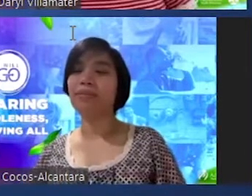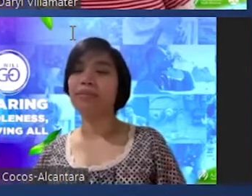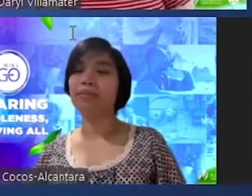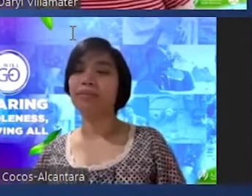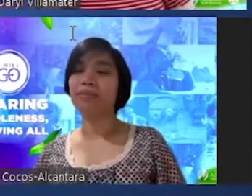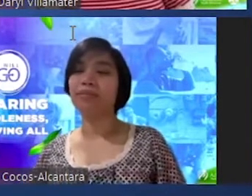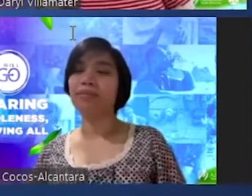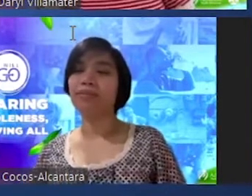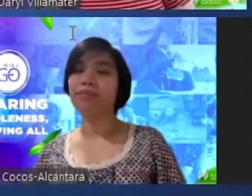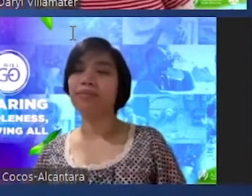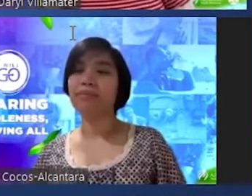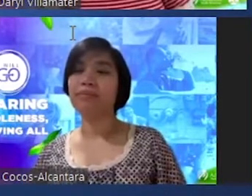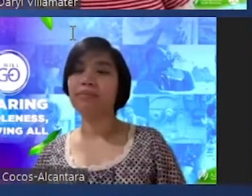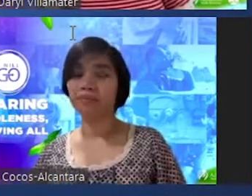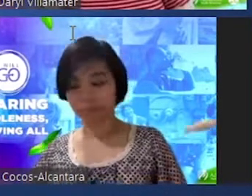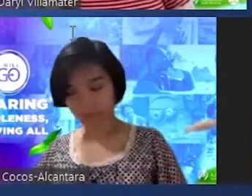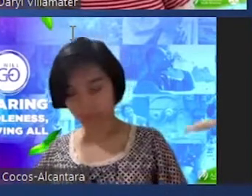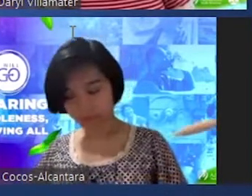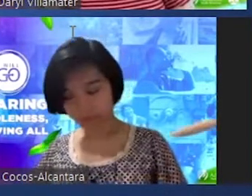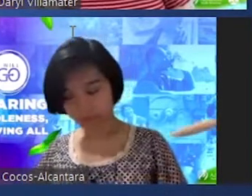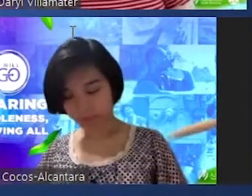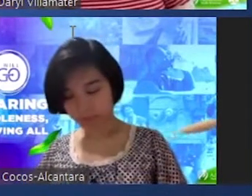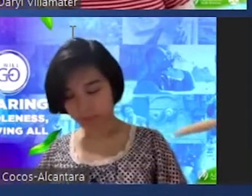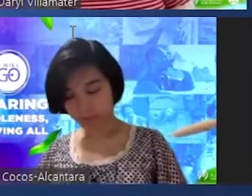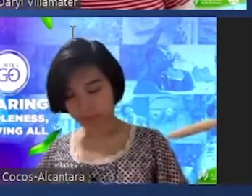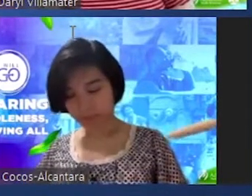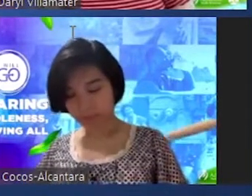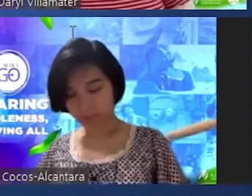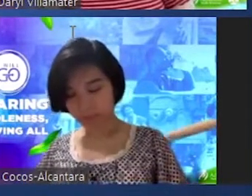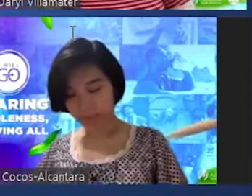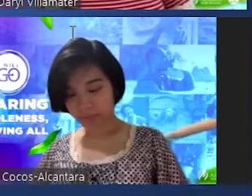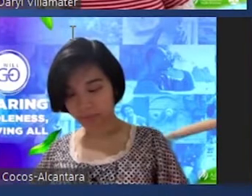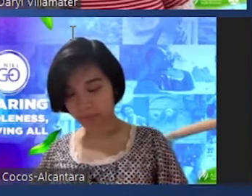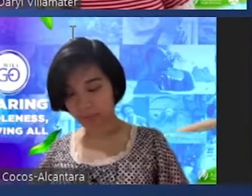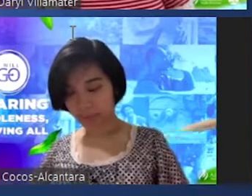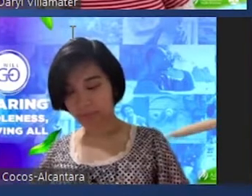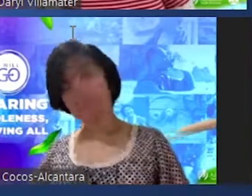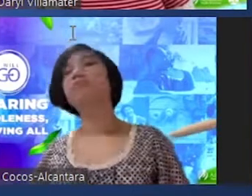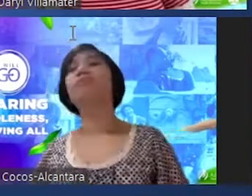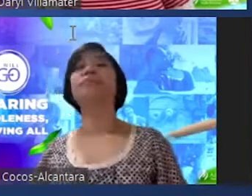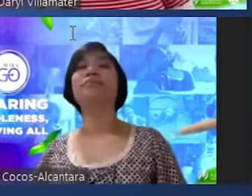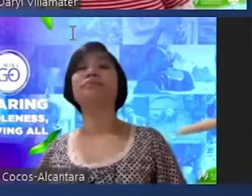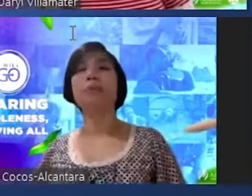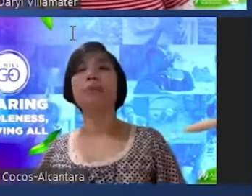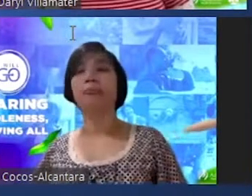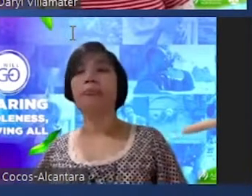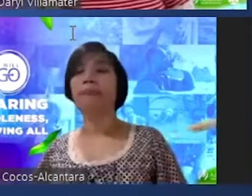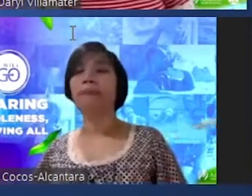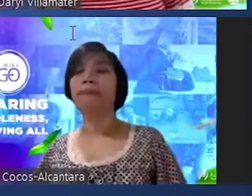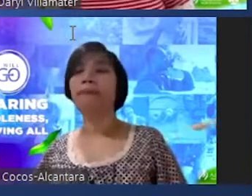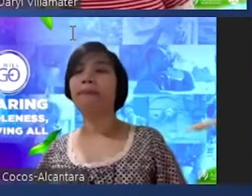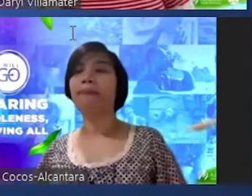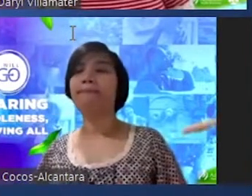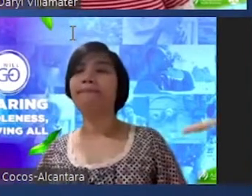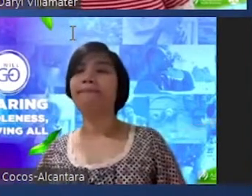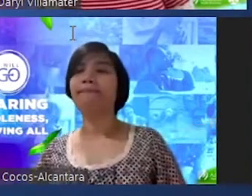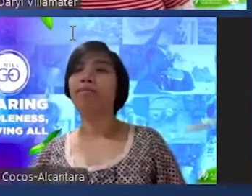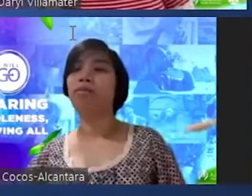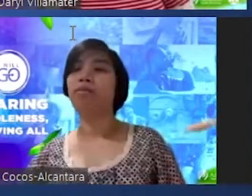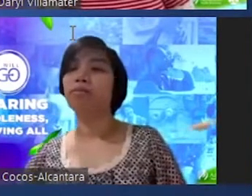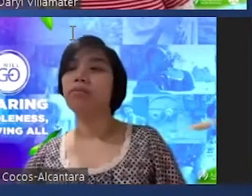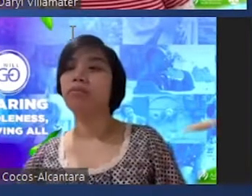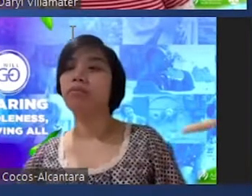yun so ang ganda nga talaga na you have faith in God who can heal you so maliban dun sa kaya kanyang